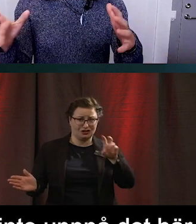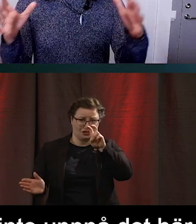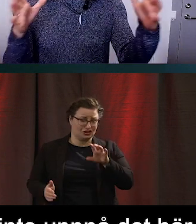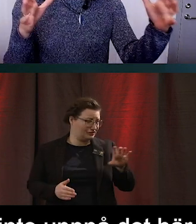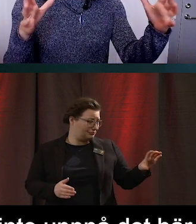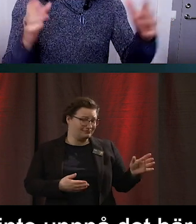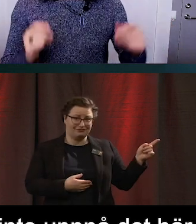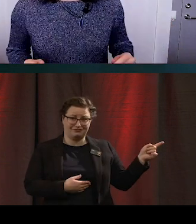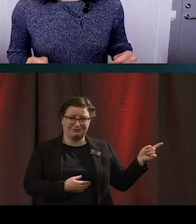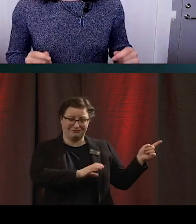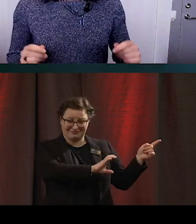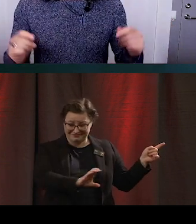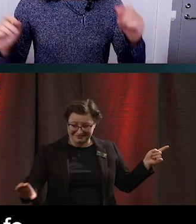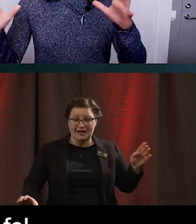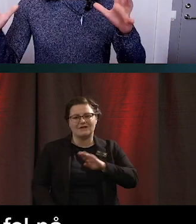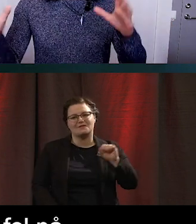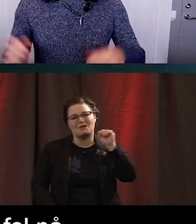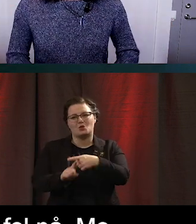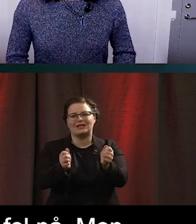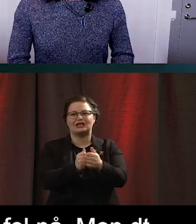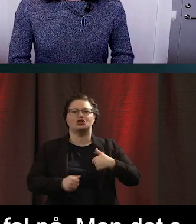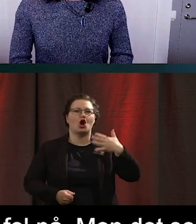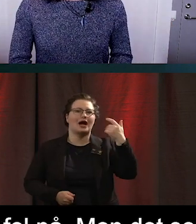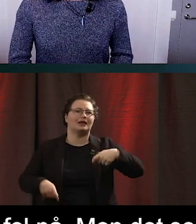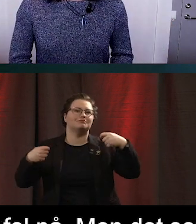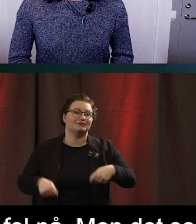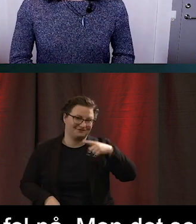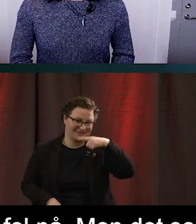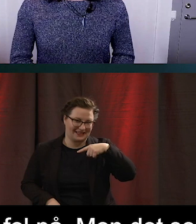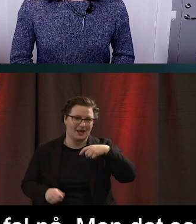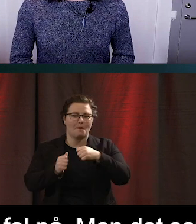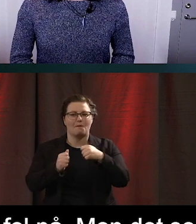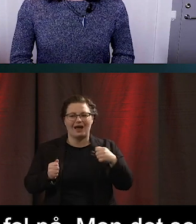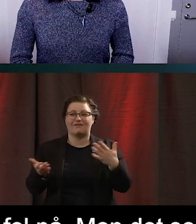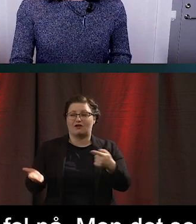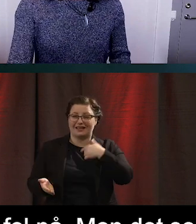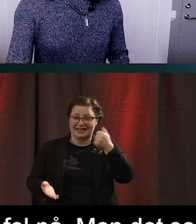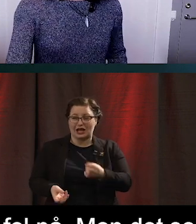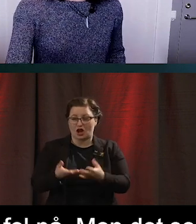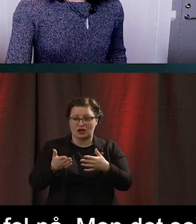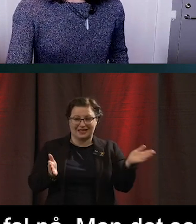Men de som handlar om delaktighet är ju kanske mer de här omedvetna, oavsiktliga sakerna.